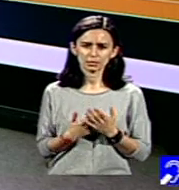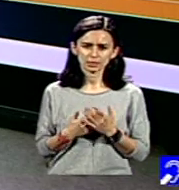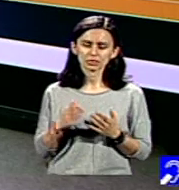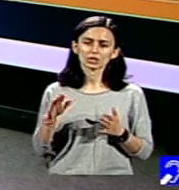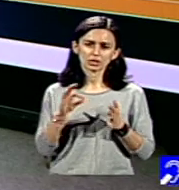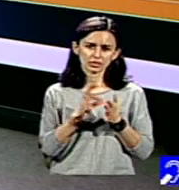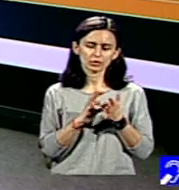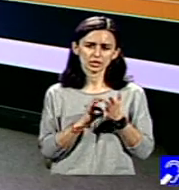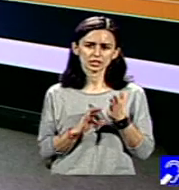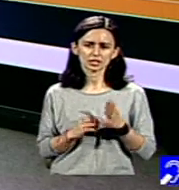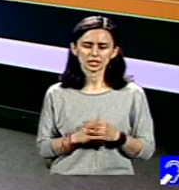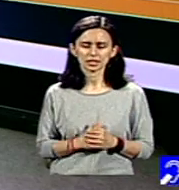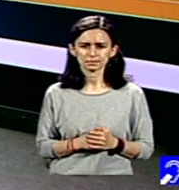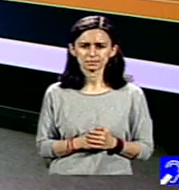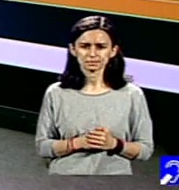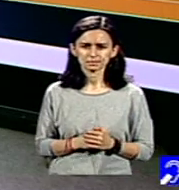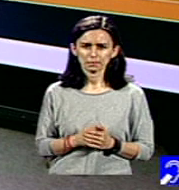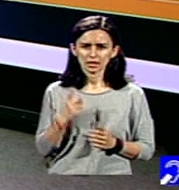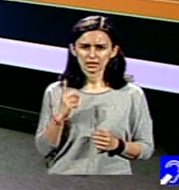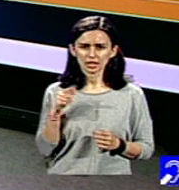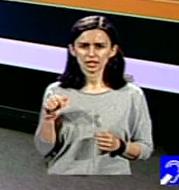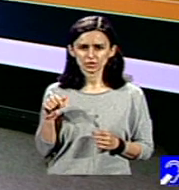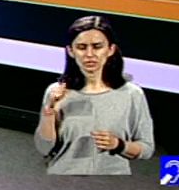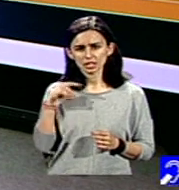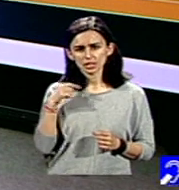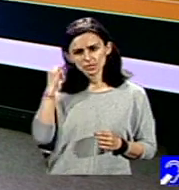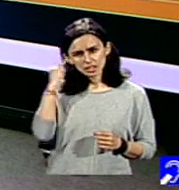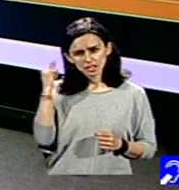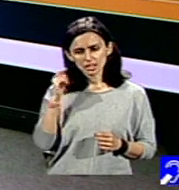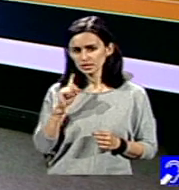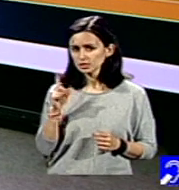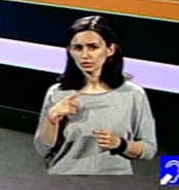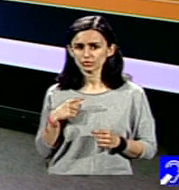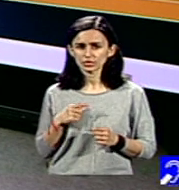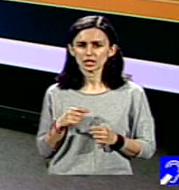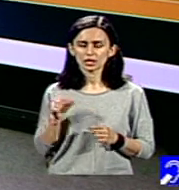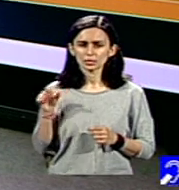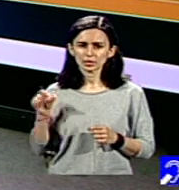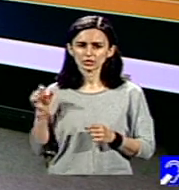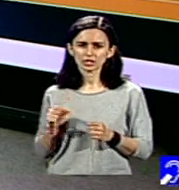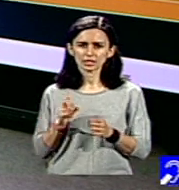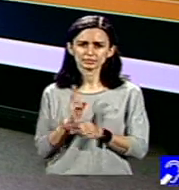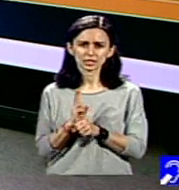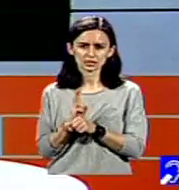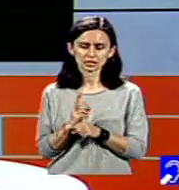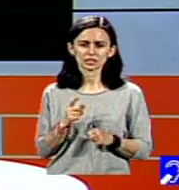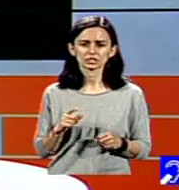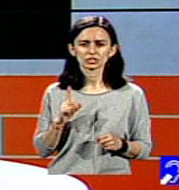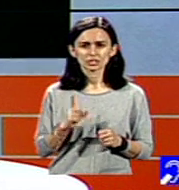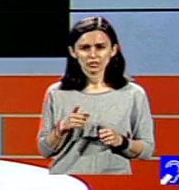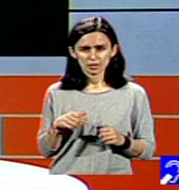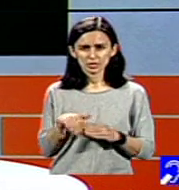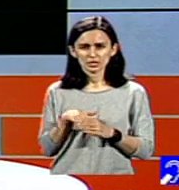a fi pensionat. Nu asta e ideea, să nu devină asistat, ci să fie persoane care... Nu asta era, de fapt, ideea. Și e munca voastră